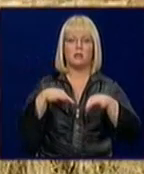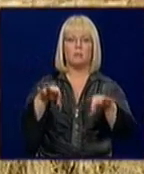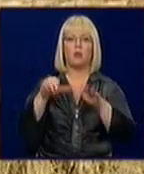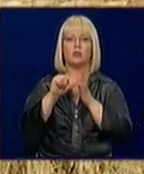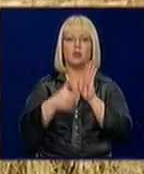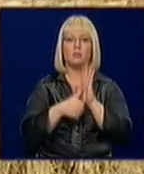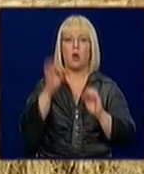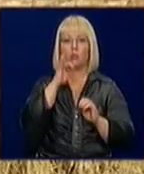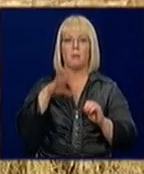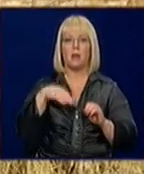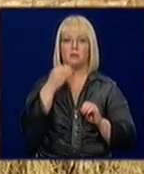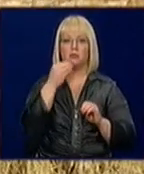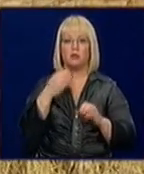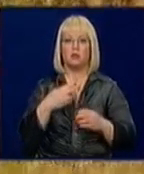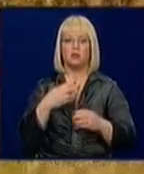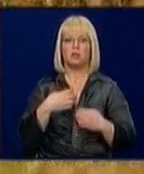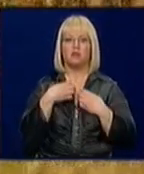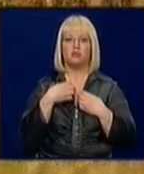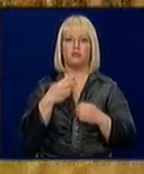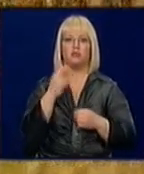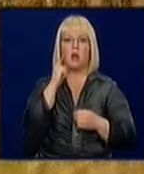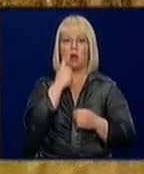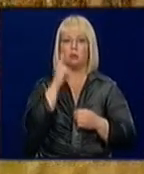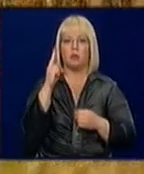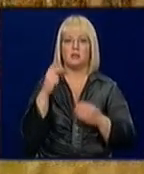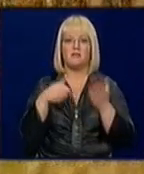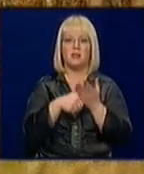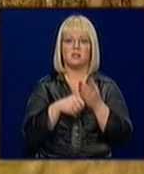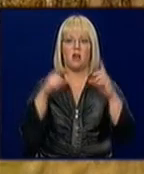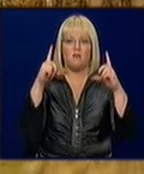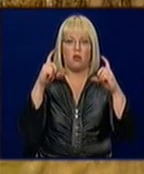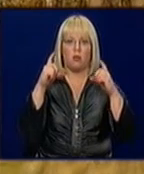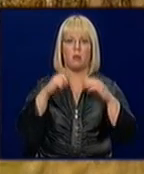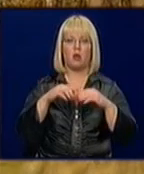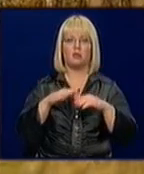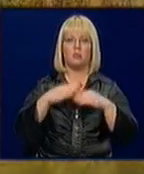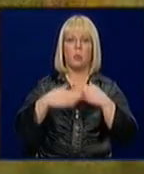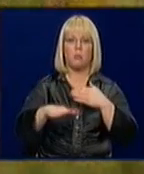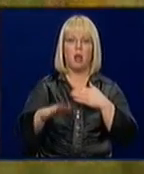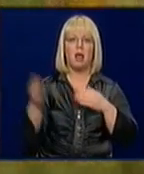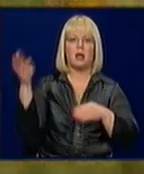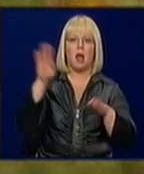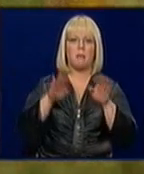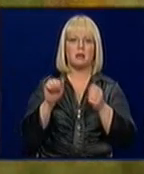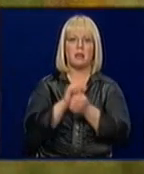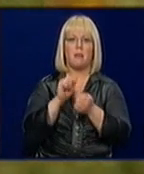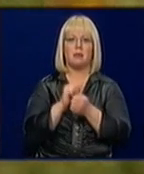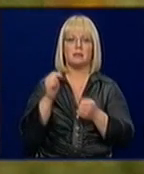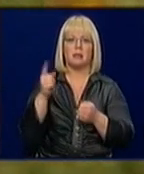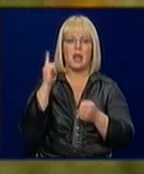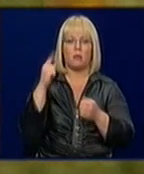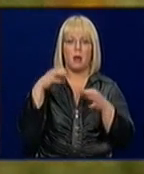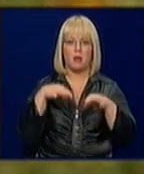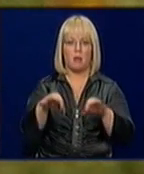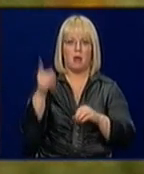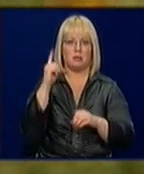16. oktobra pēcpusdienā sašotušie acu liecinieki fiksēja fotogrāfijās. Pludmalē kāpās un dabas liegumā iebraukt ir stingri aizliegts.